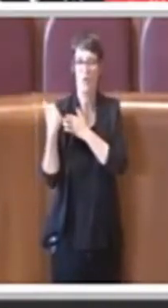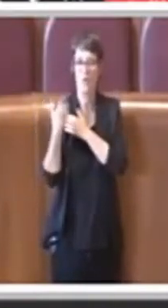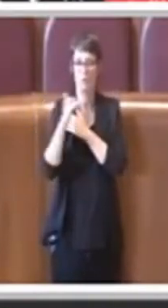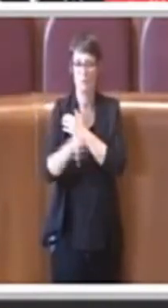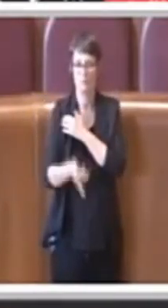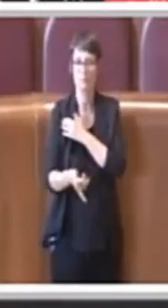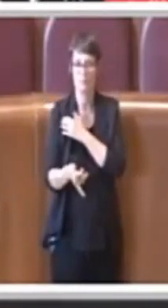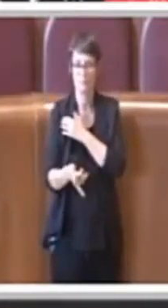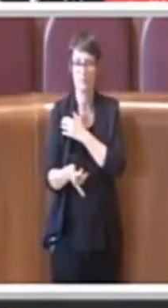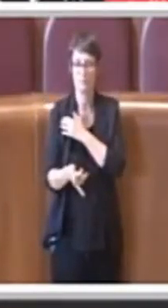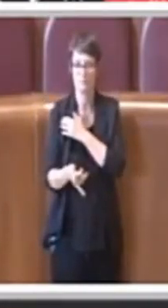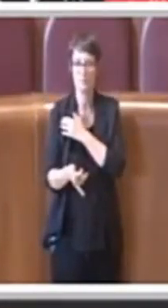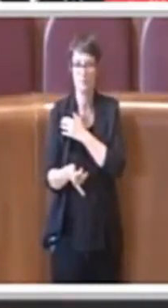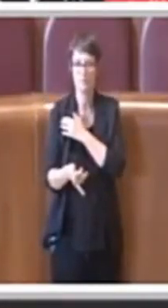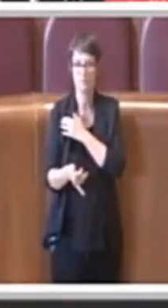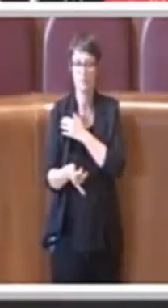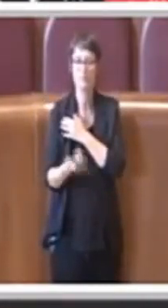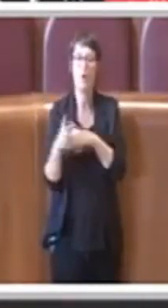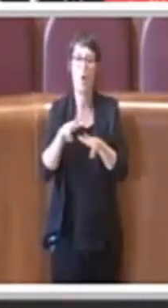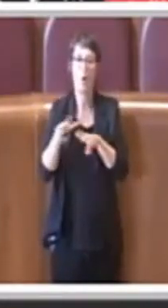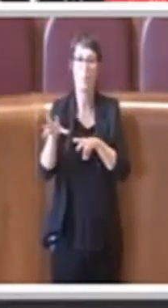all'interno dei municipi. Grazie.